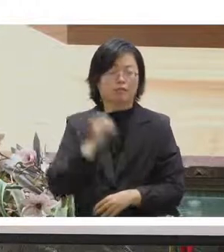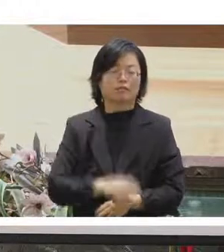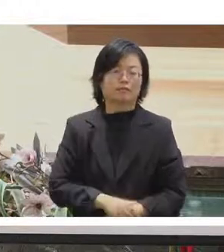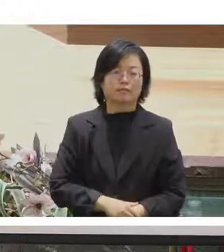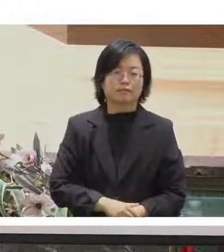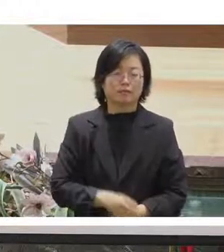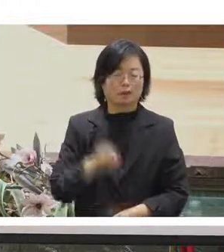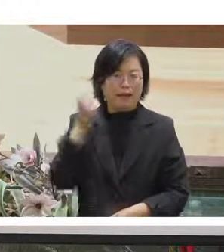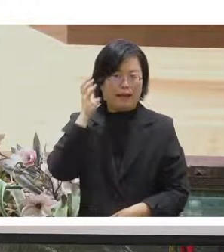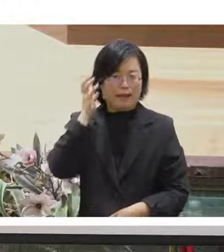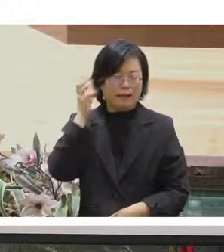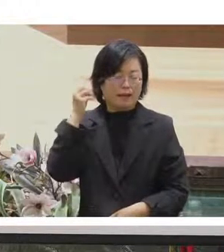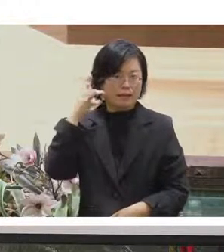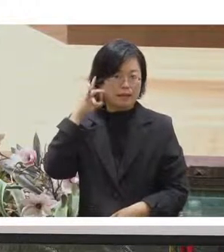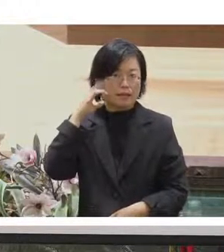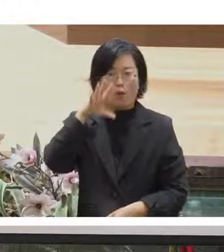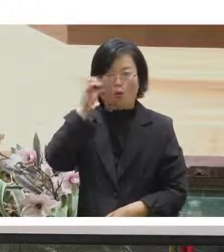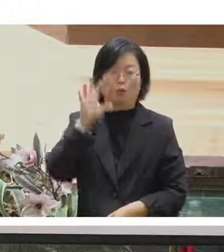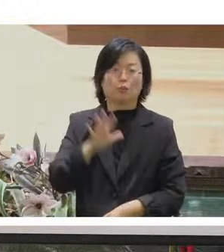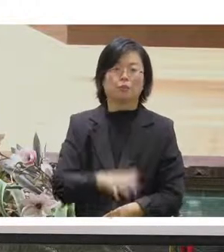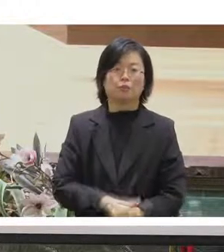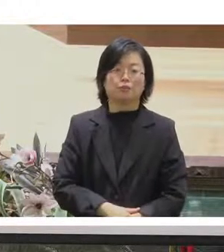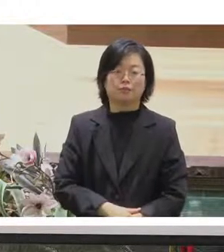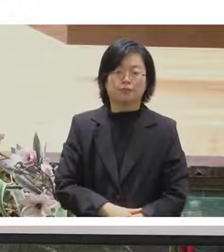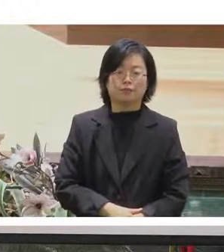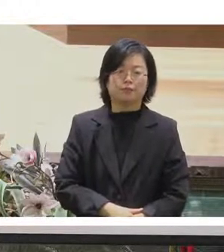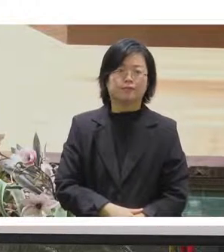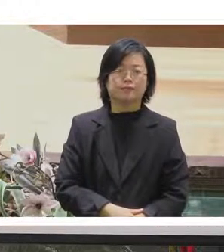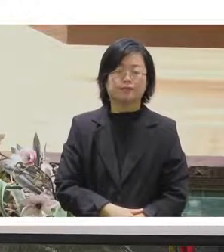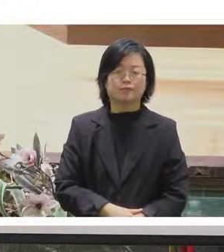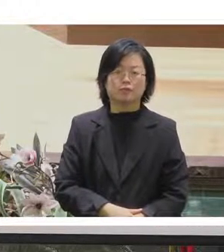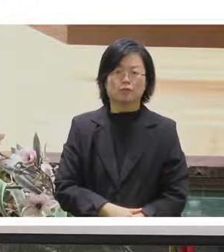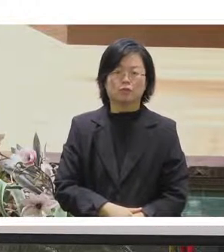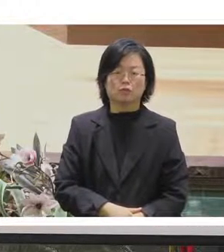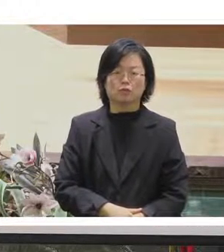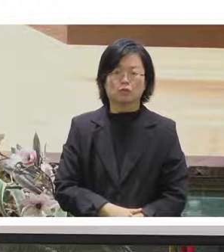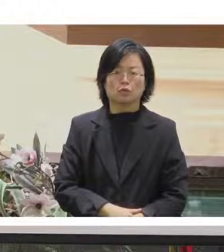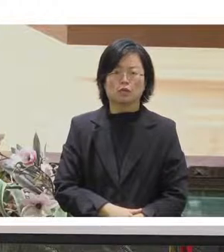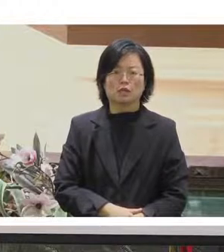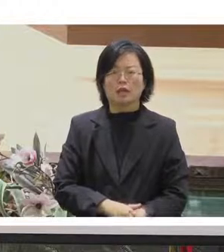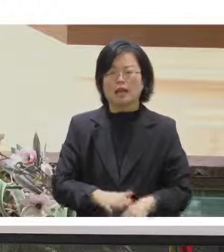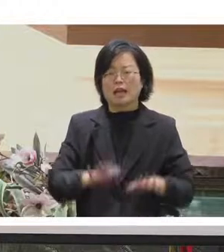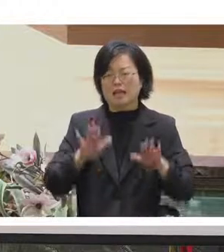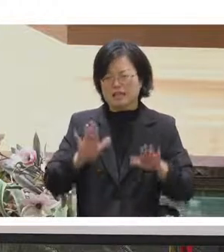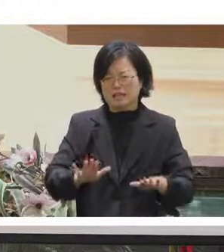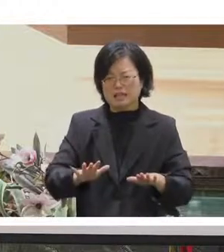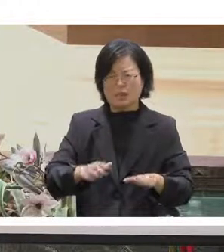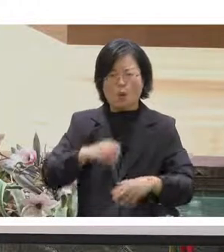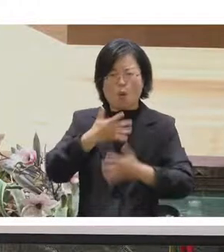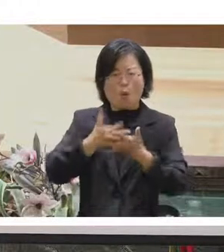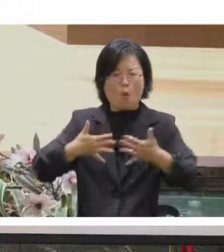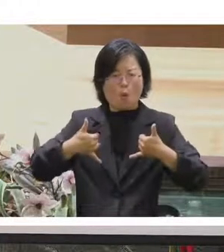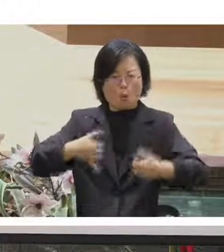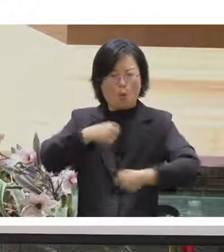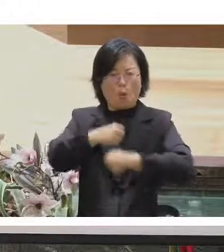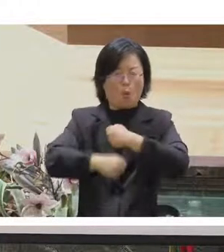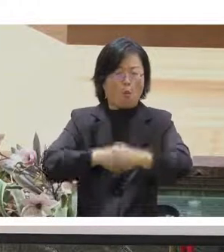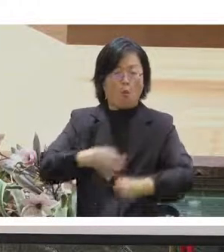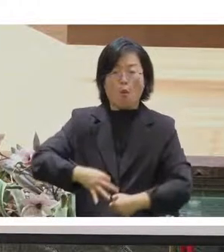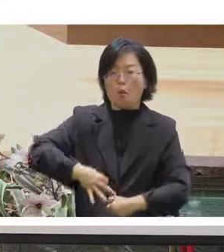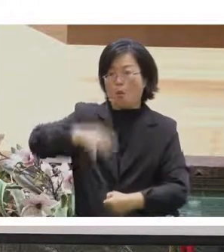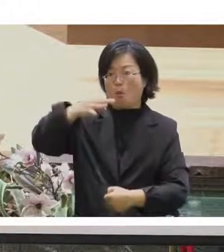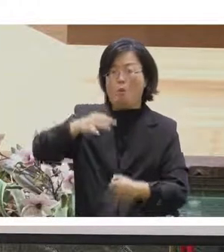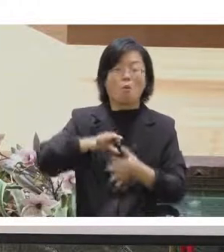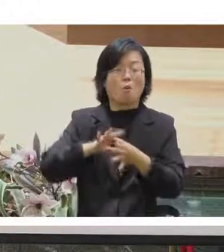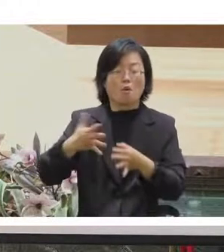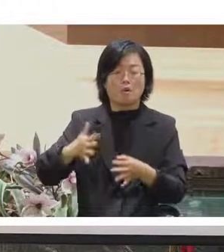上活動會比較貴是因為我們現在還沒有那一種共同的意識知道說我現在是以線上